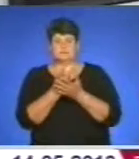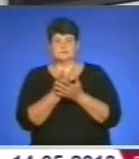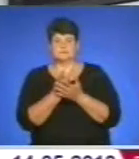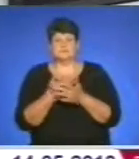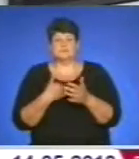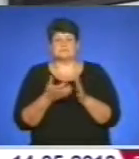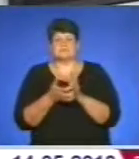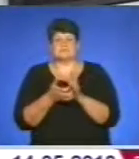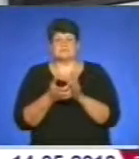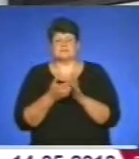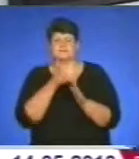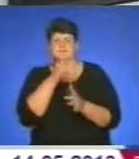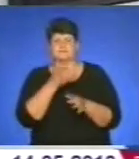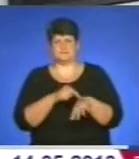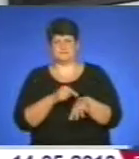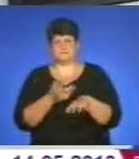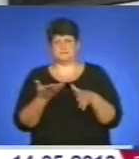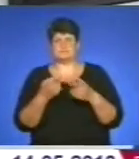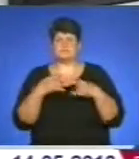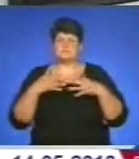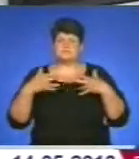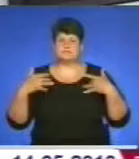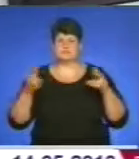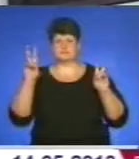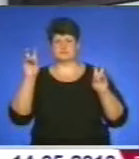вистачає часу. Весь час інші теми.